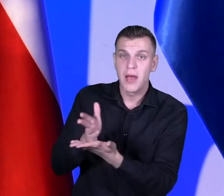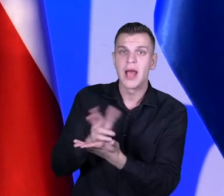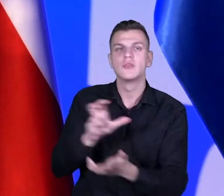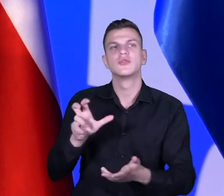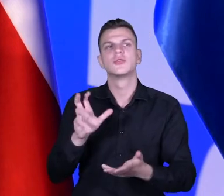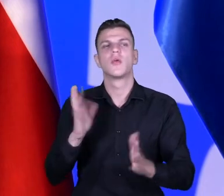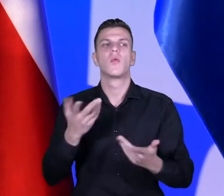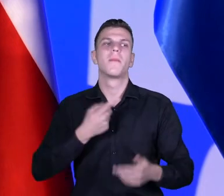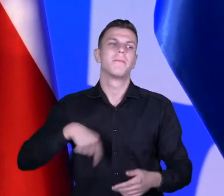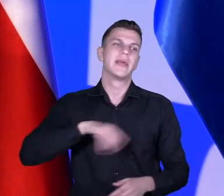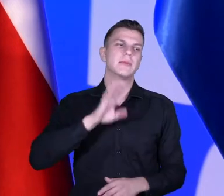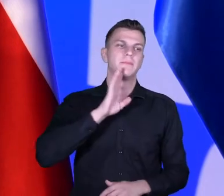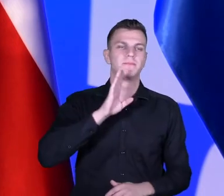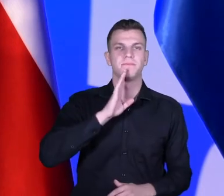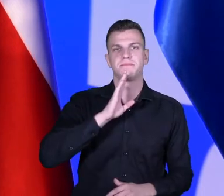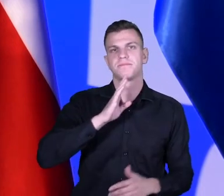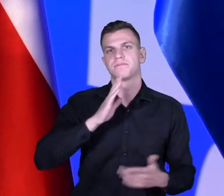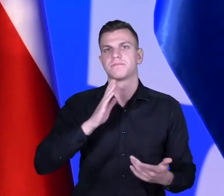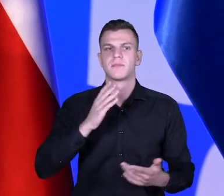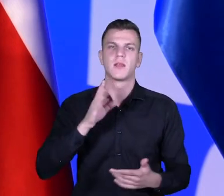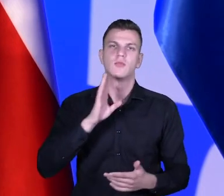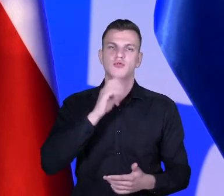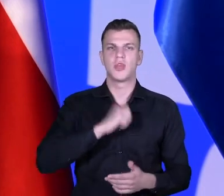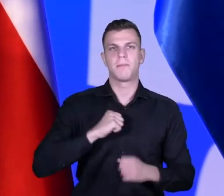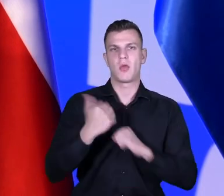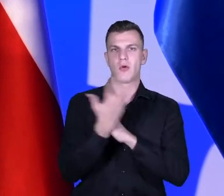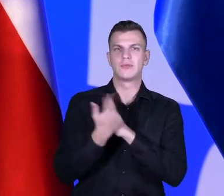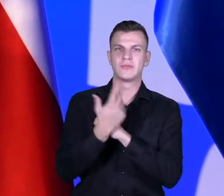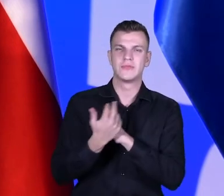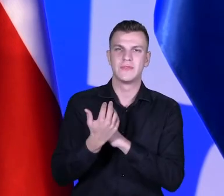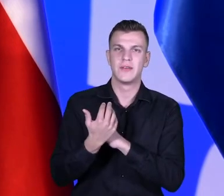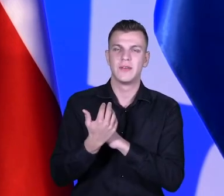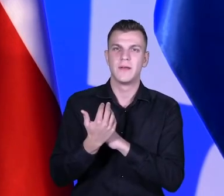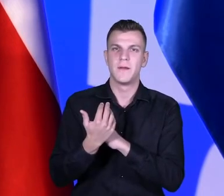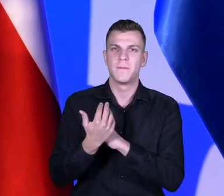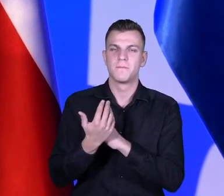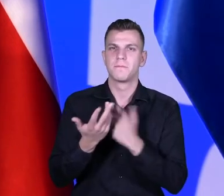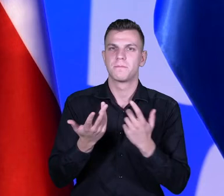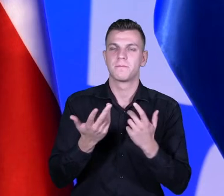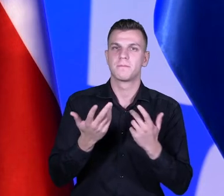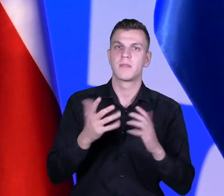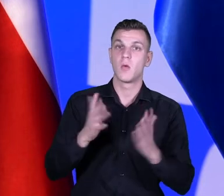ile to musi być szkoła dla innowatora. Jesteśmy bardzo mocno przekonani, że to właśnie musi być jakby całościowe doświadczenie